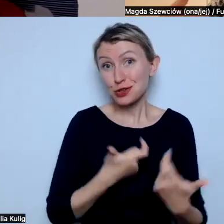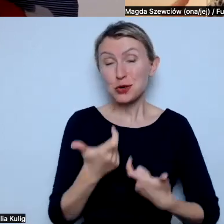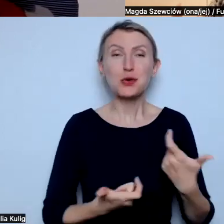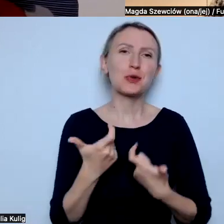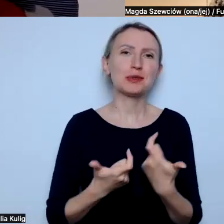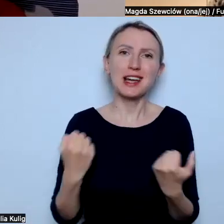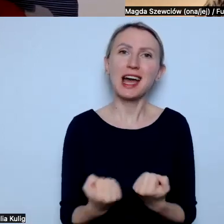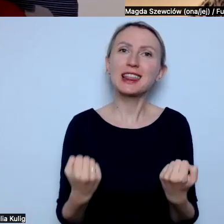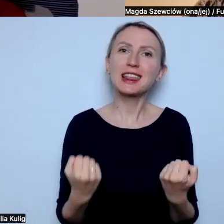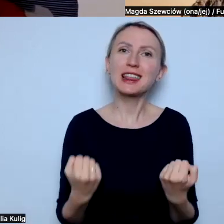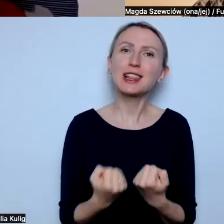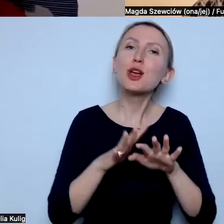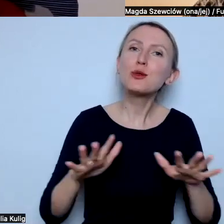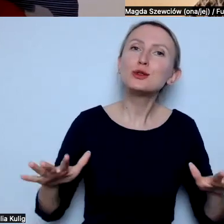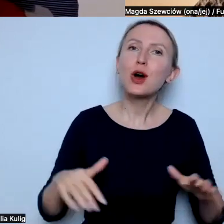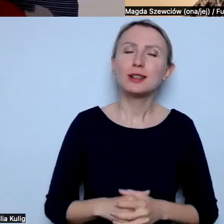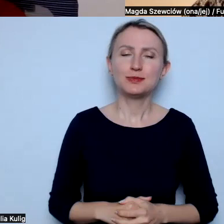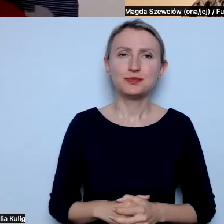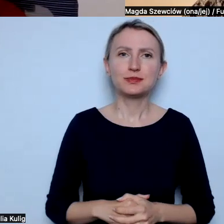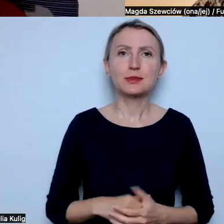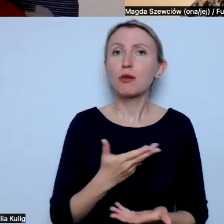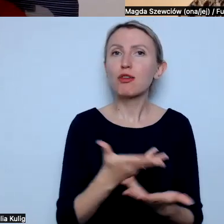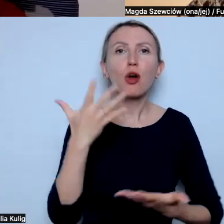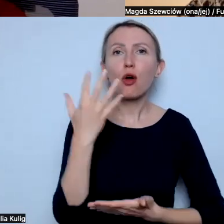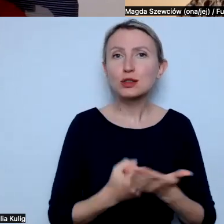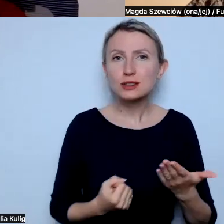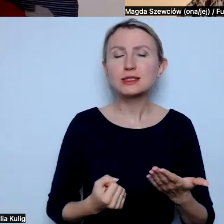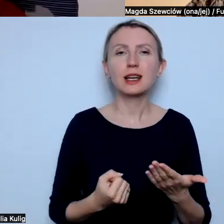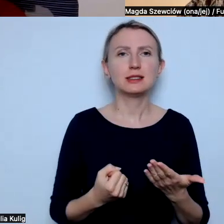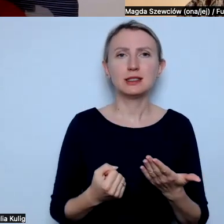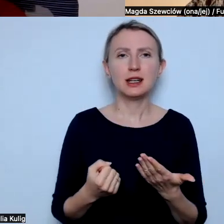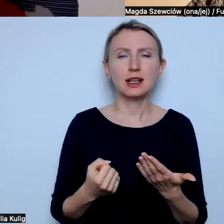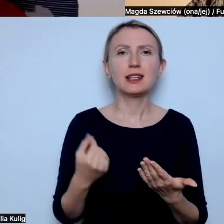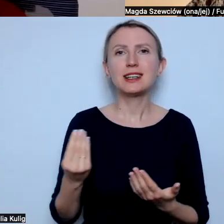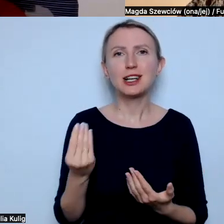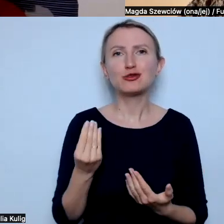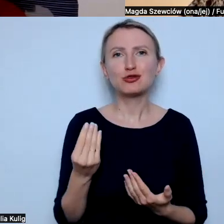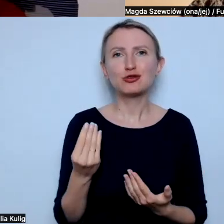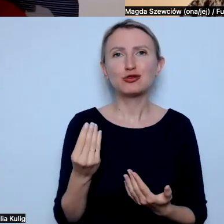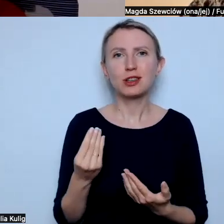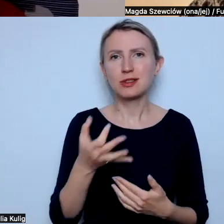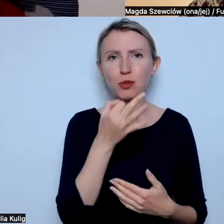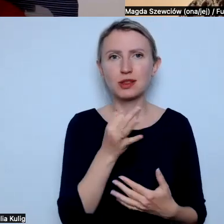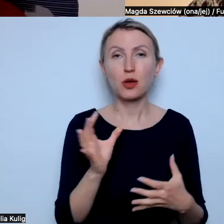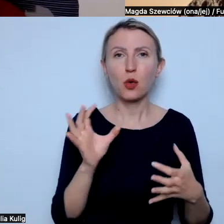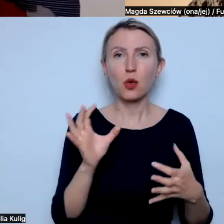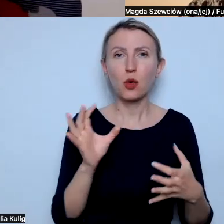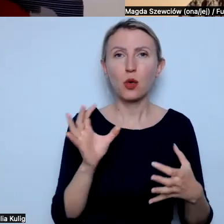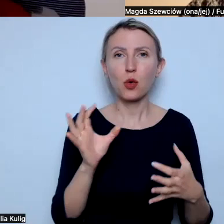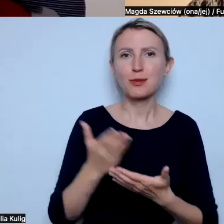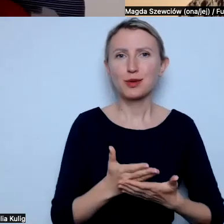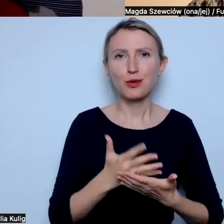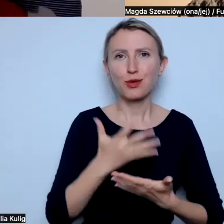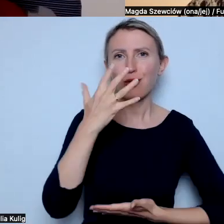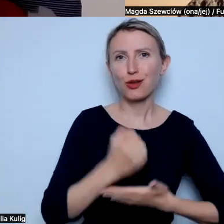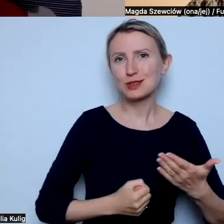aktywnie i dużo. To korzystajcie z tego, więc ja jeszcze do tego pytania dołączam. Zaproszenie do korzystania